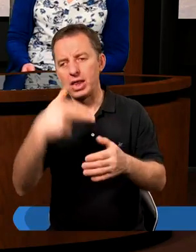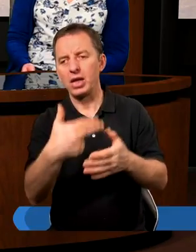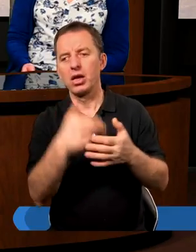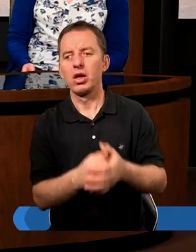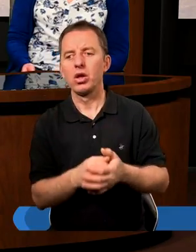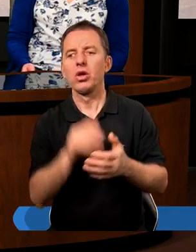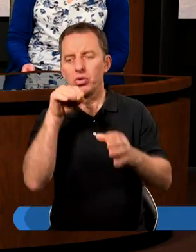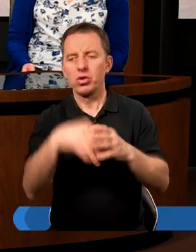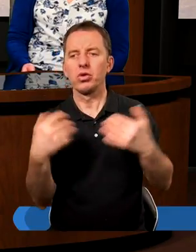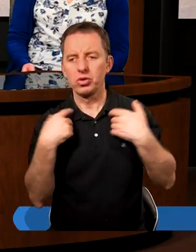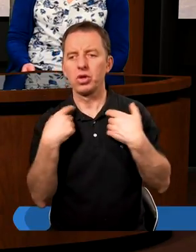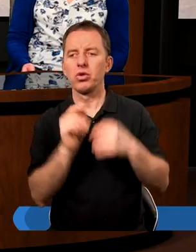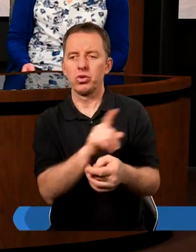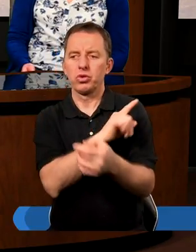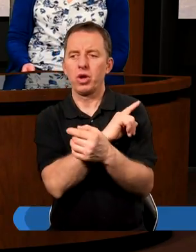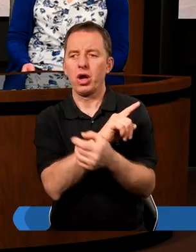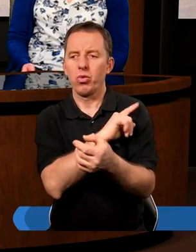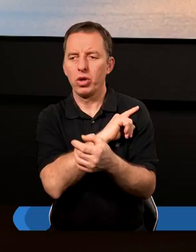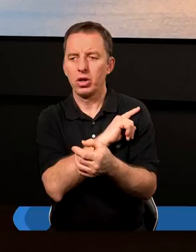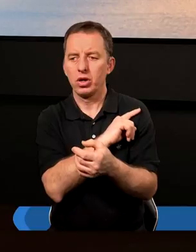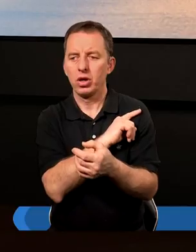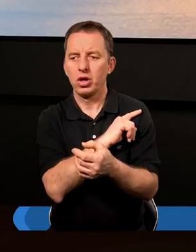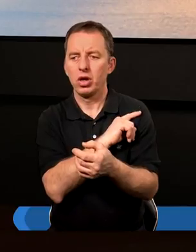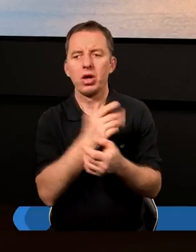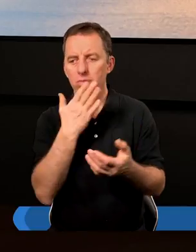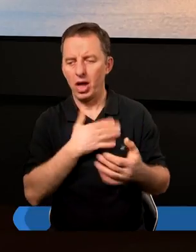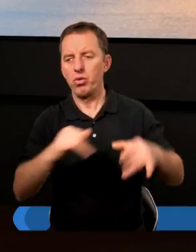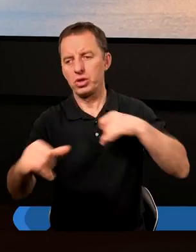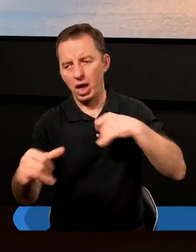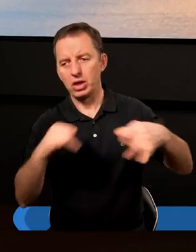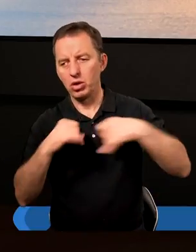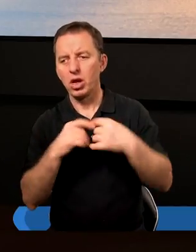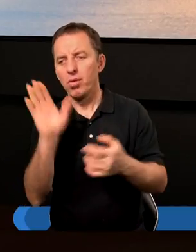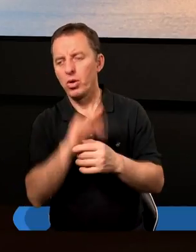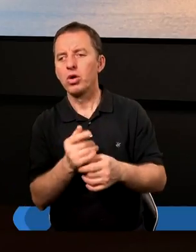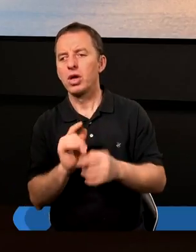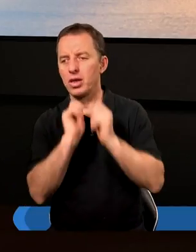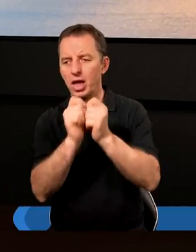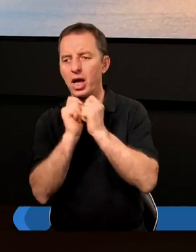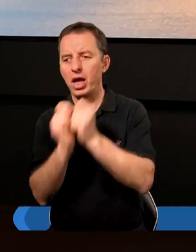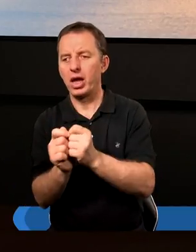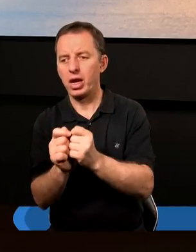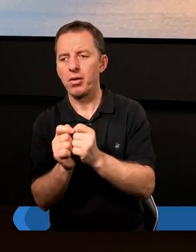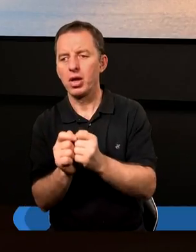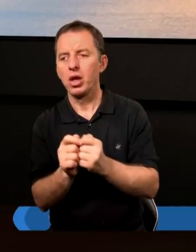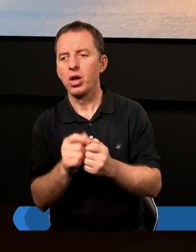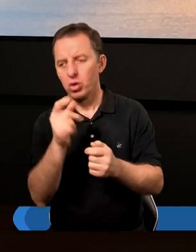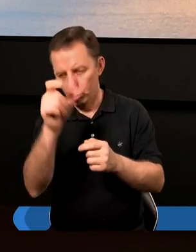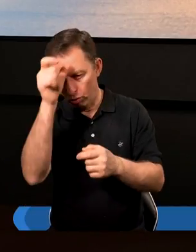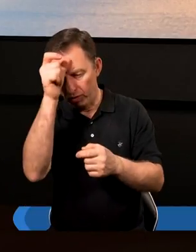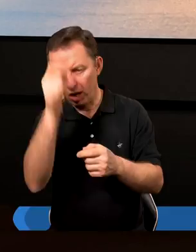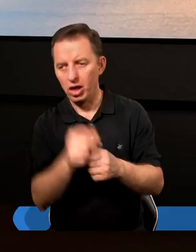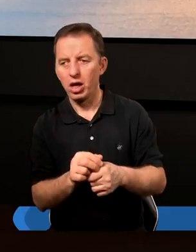i tam umieścił człowieka, by go strzegł. Czyli miał zarządzać Bożym darem. Ale zobaczcie, człowiek,